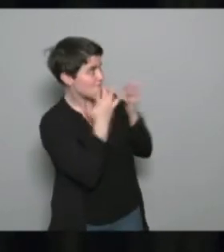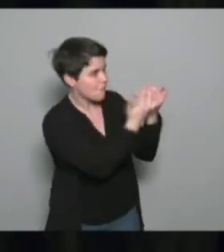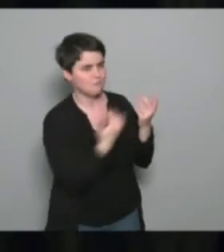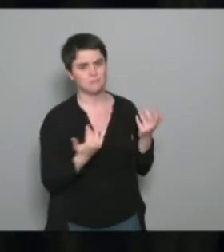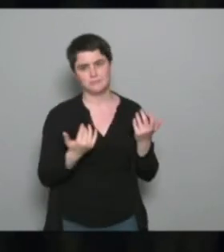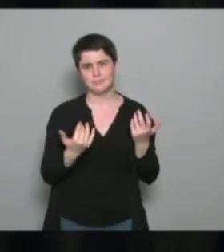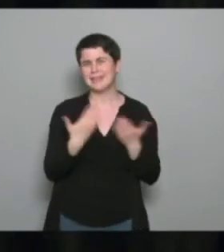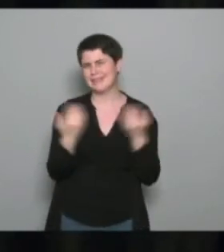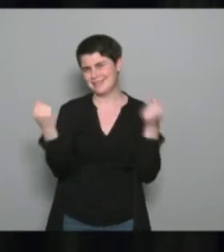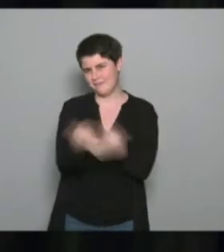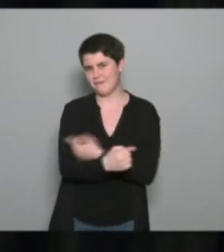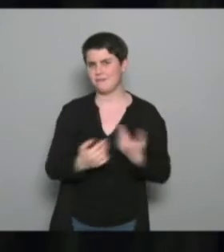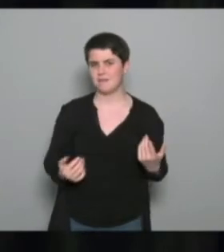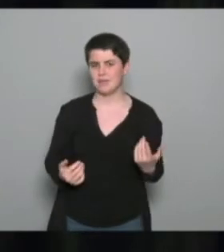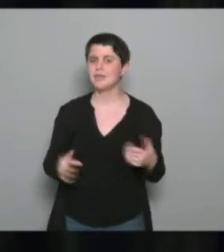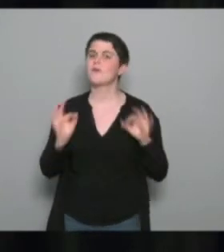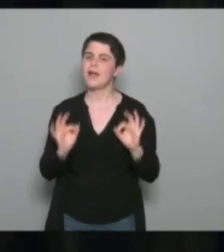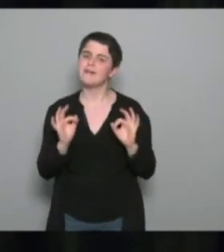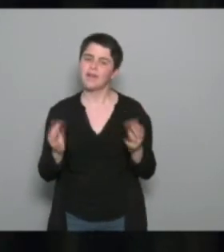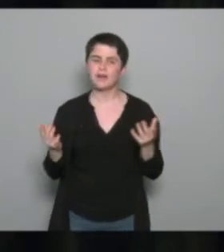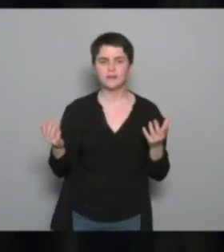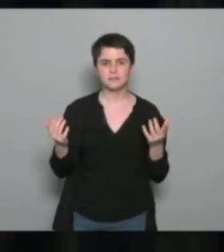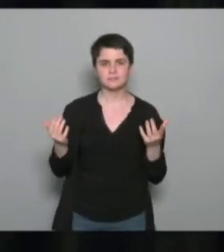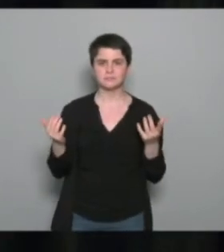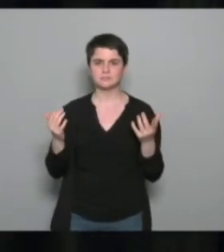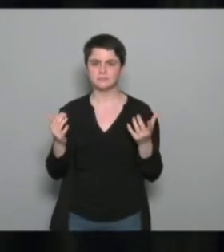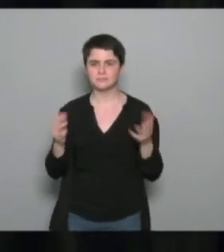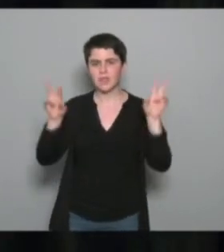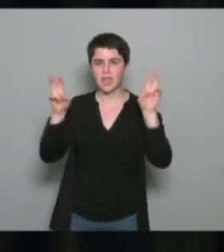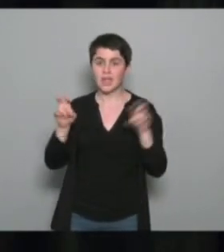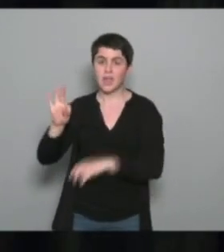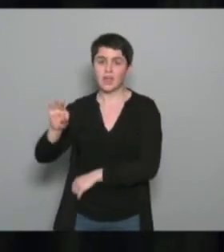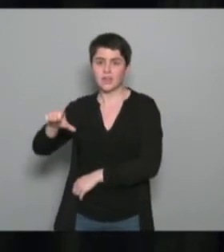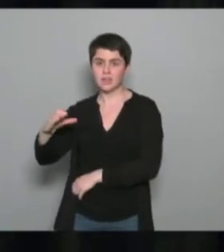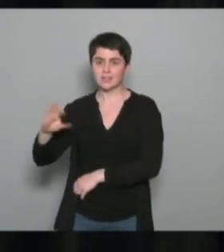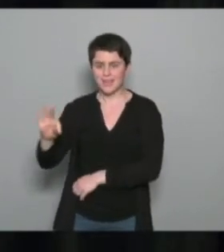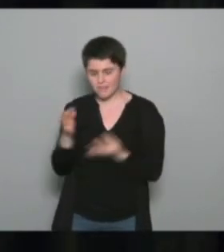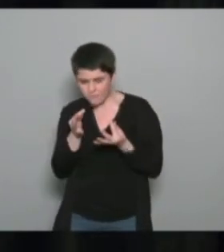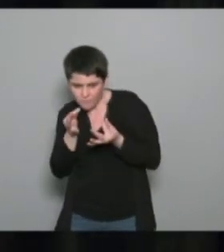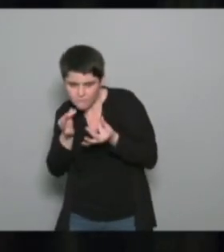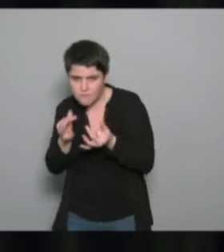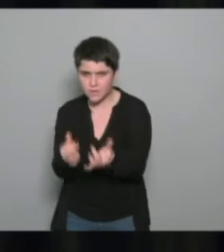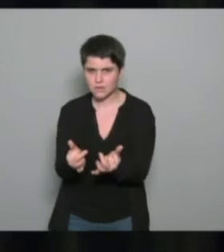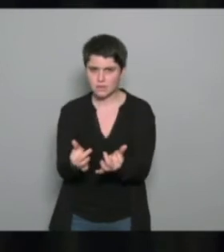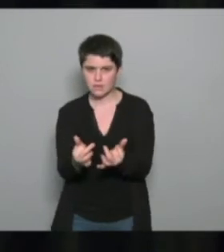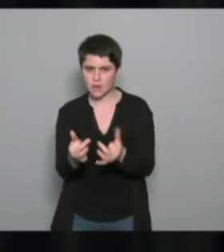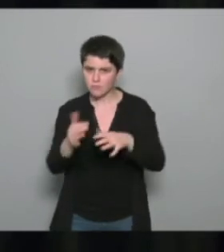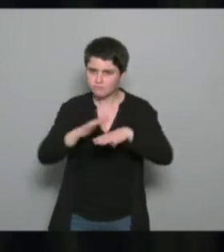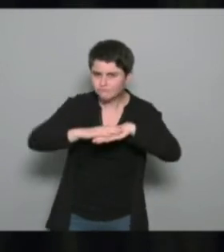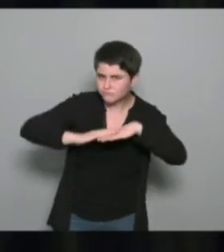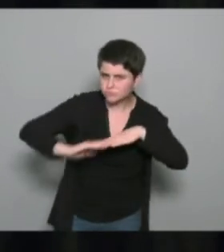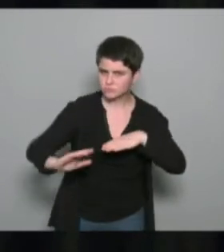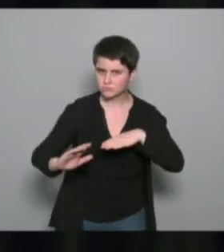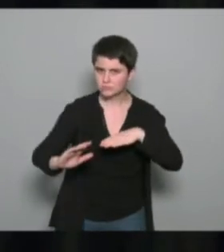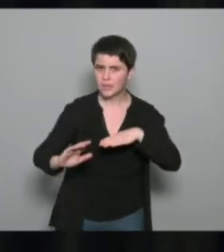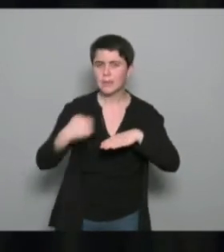revenir à cette notion de tact précédemment moi j'avais parlé de bienveillance parce qu'effectivement au-delà des compétences il y des qualités